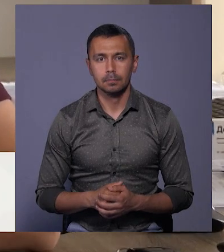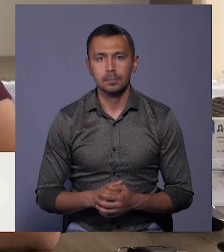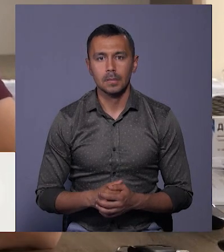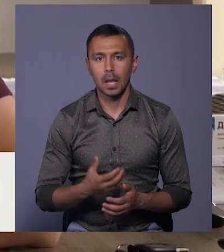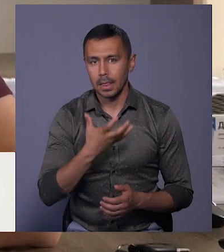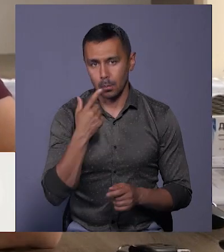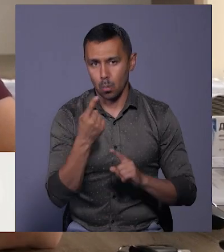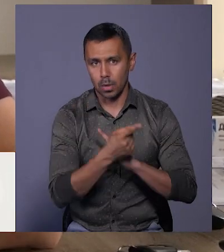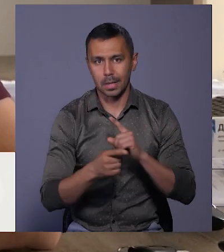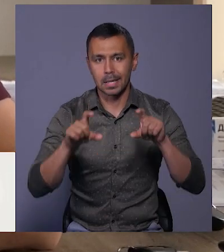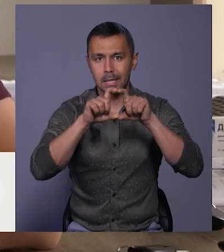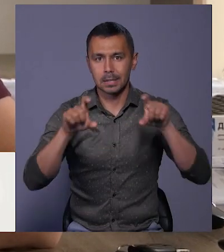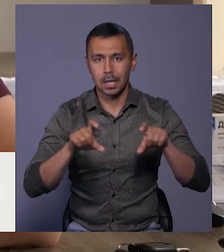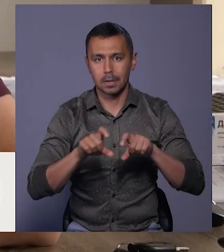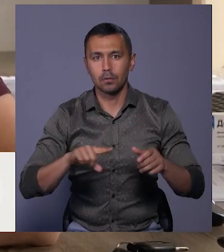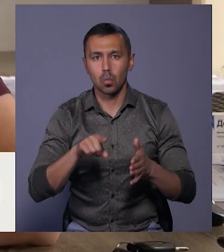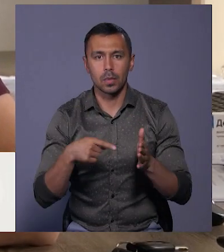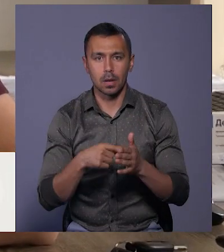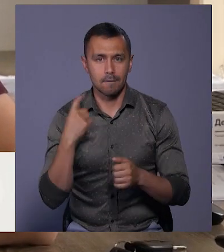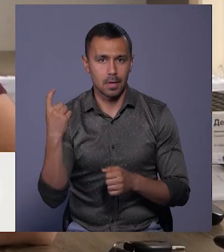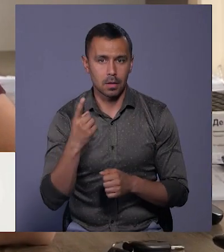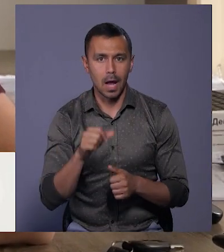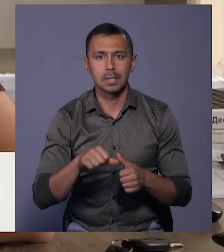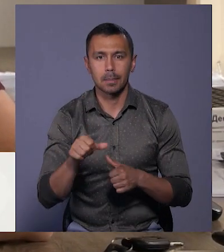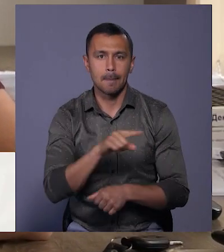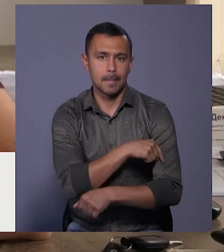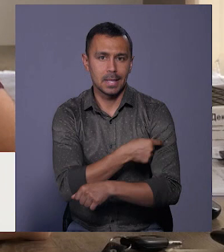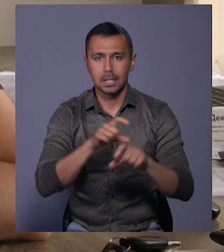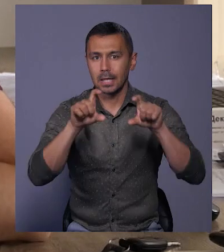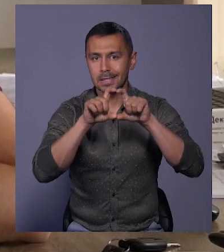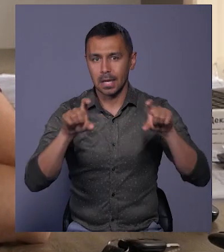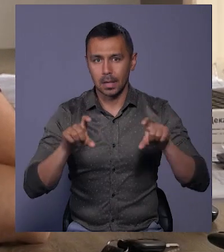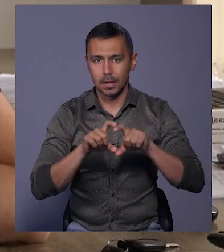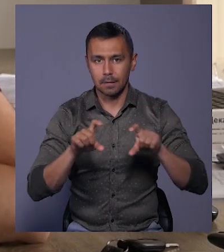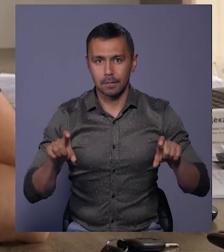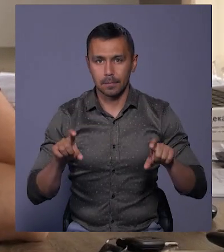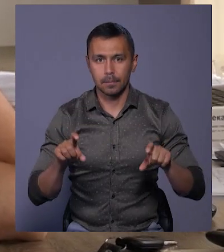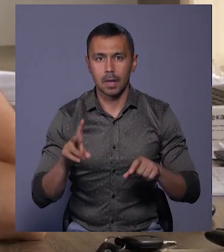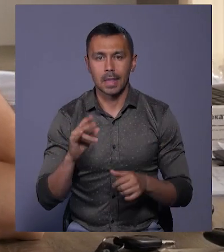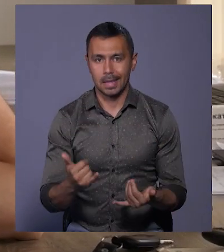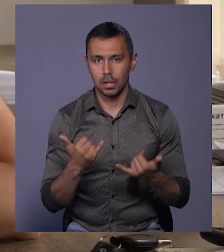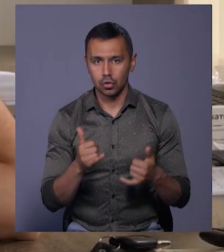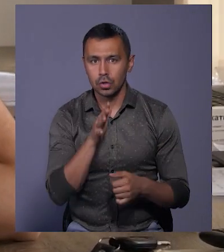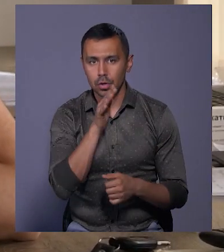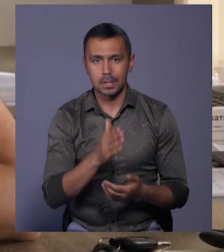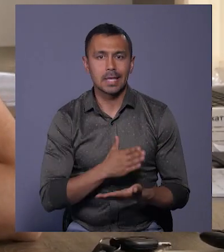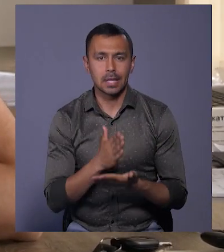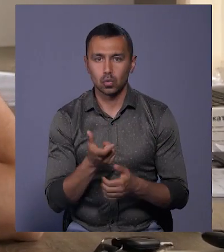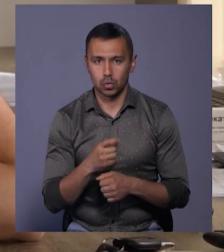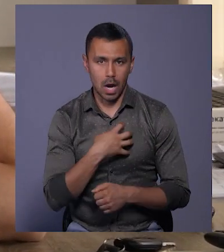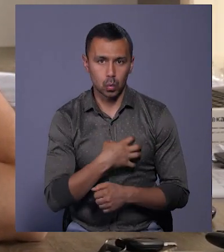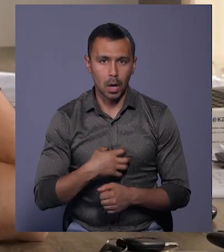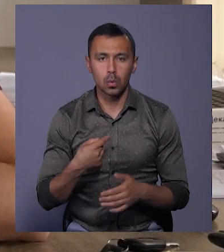Термомодернізація закладів комунальної власності, а саме медичних закладів на нинішній час є дуже